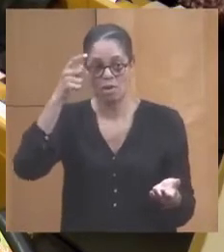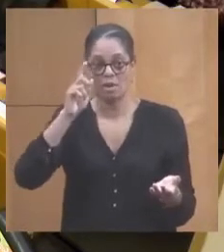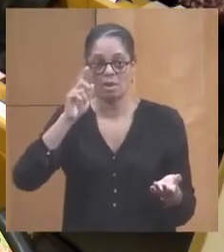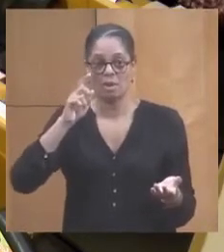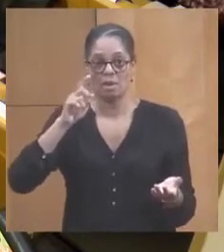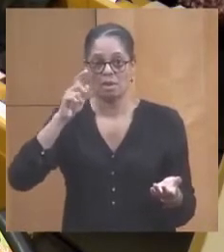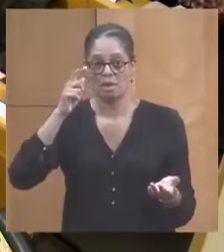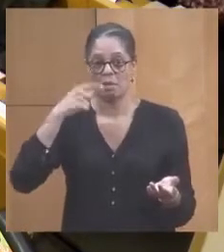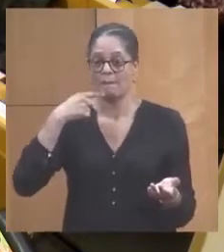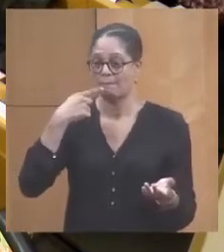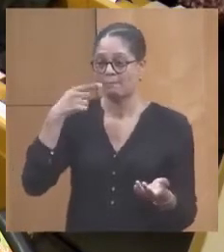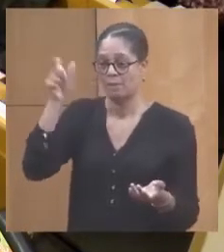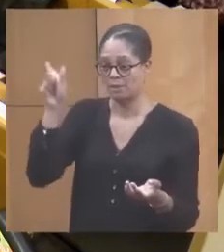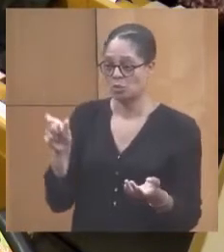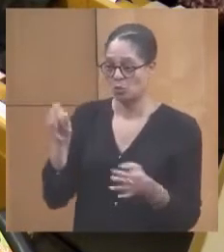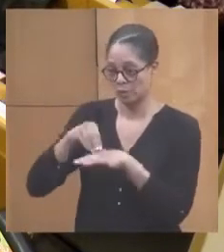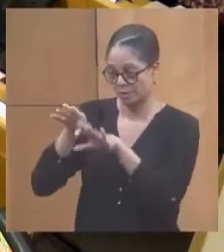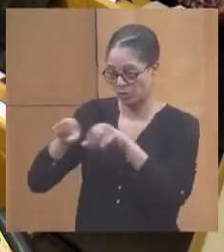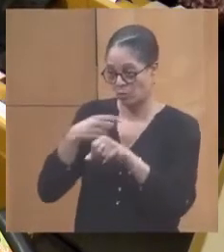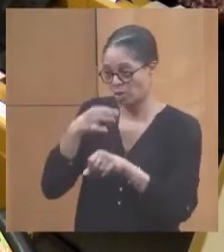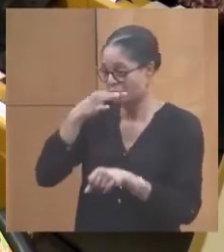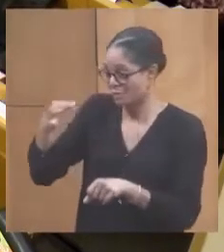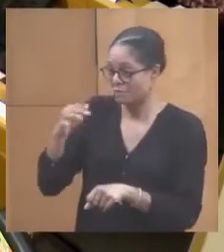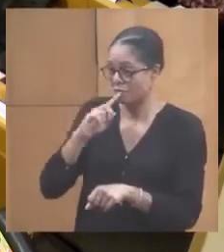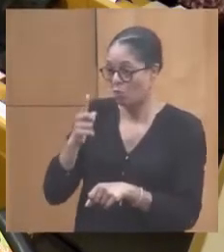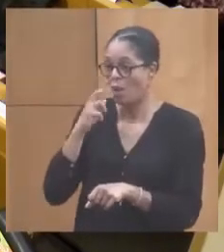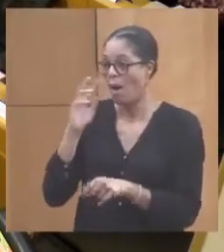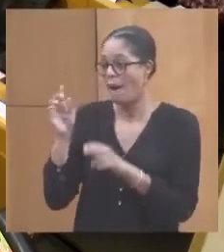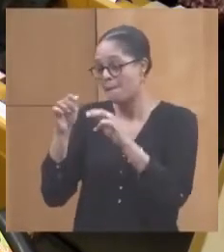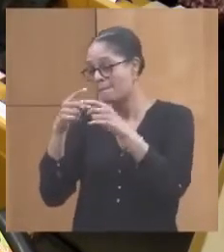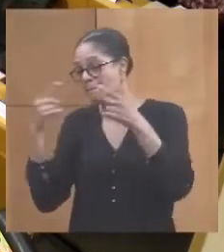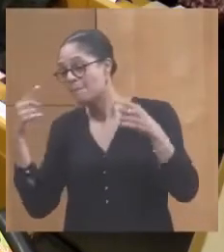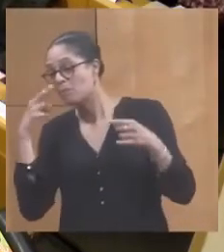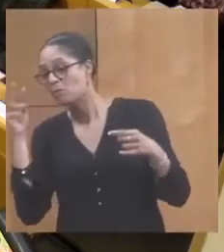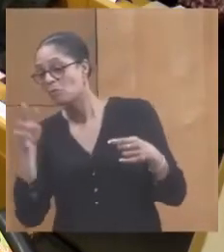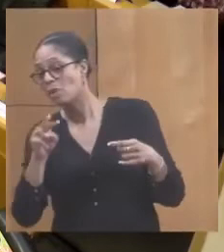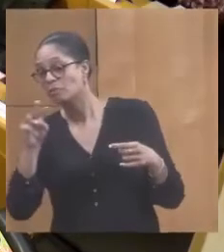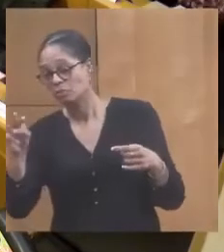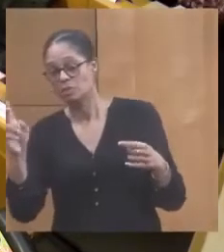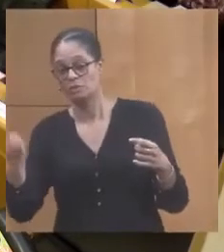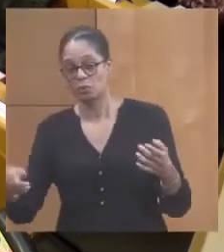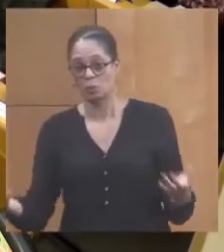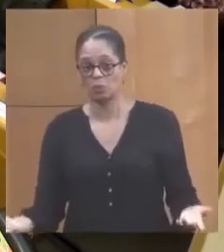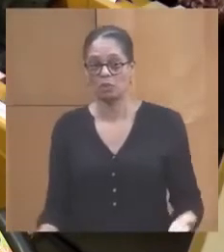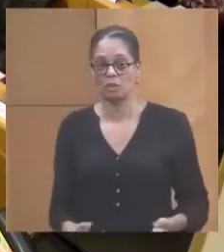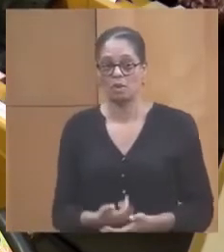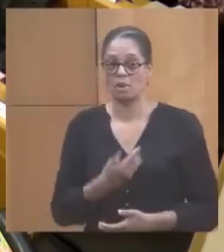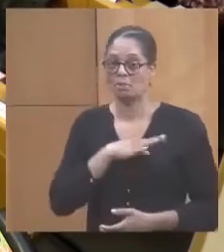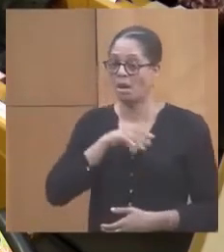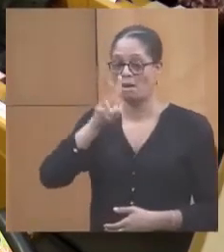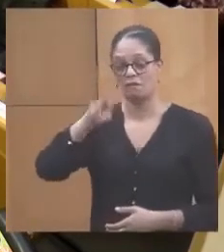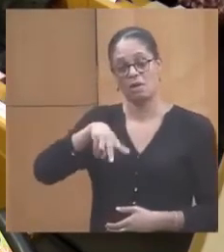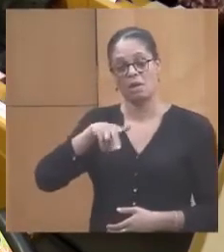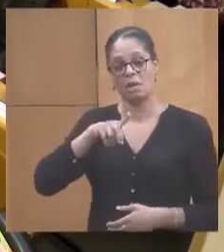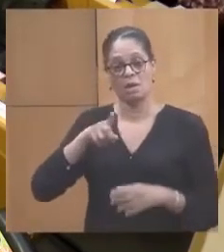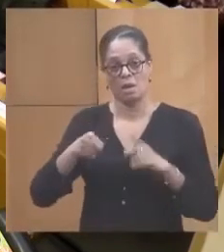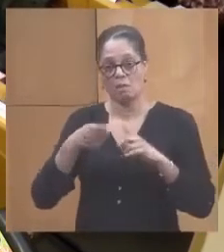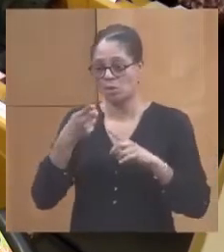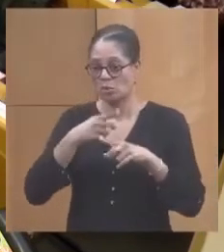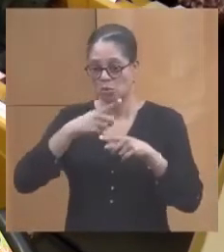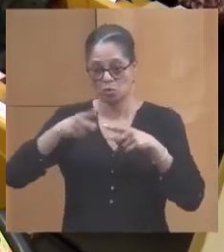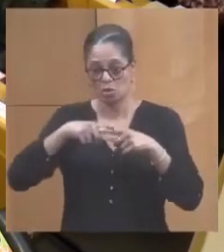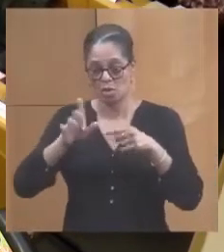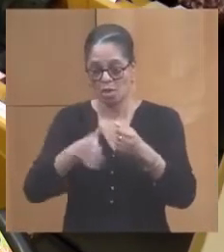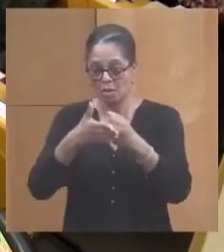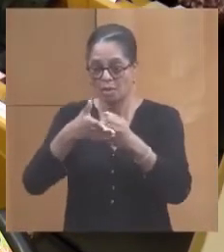conseil exécutif, qu'il faudrait ajouter un petit coup d'œil sur cette catégorie-là, sur les apites. Parce qu'il un travail considérable à faire. Nous